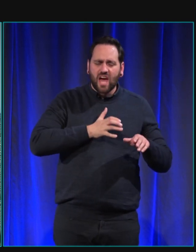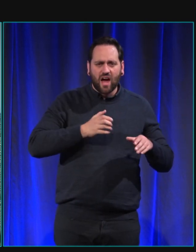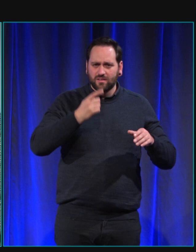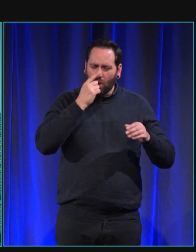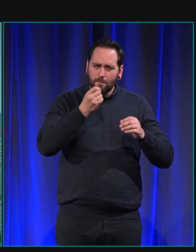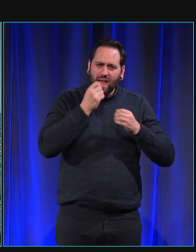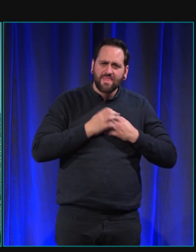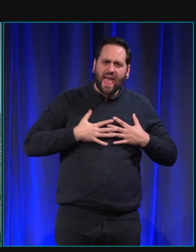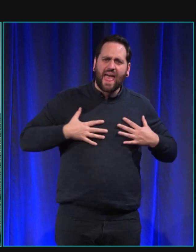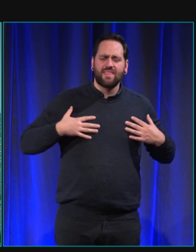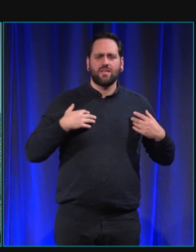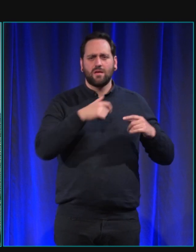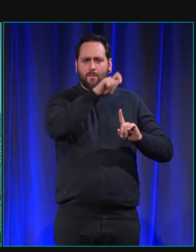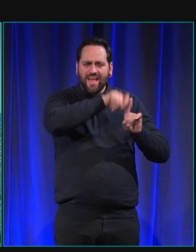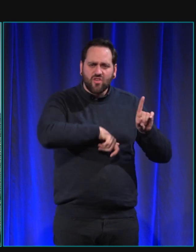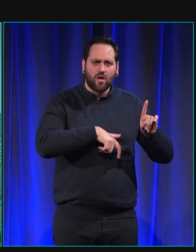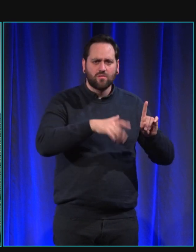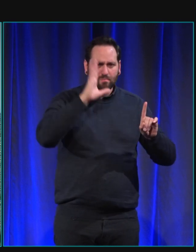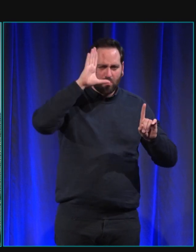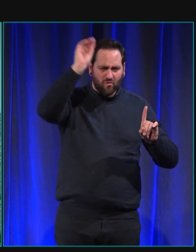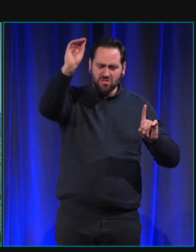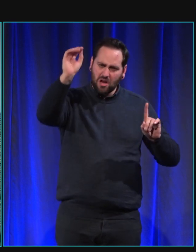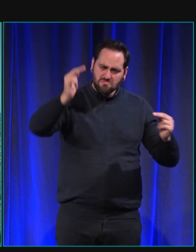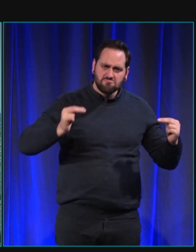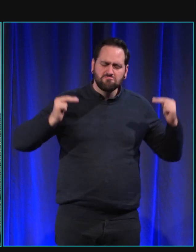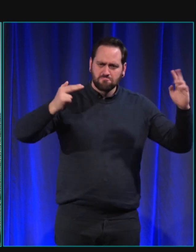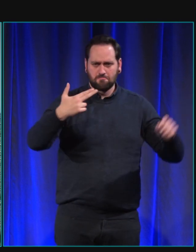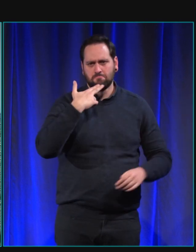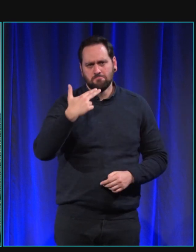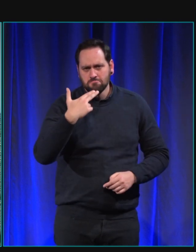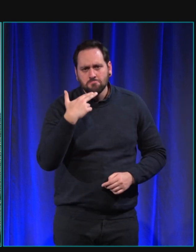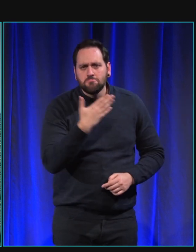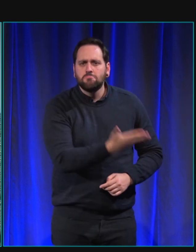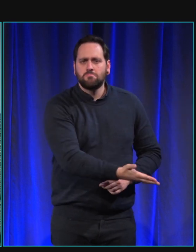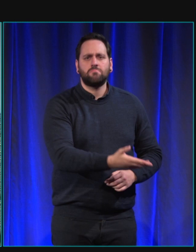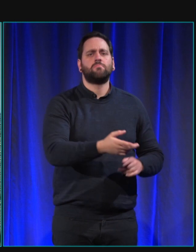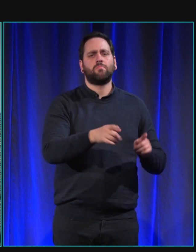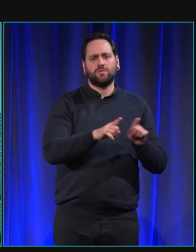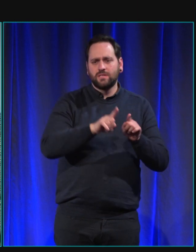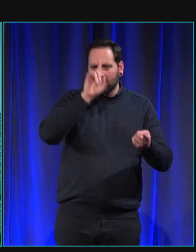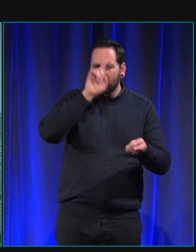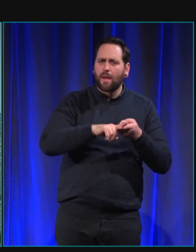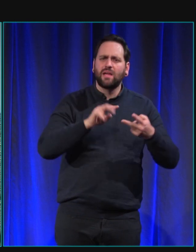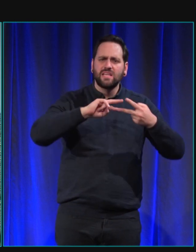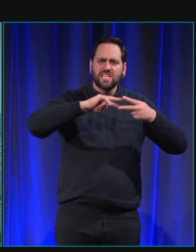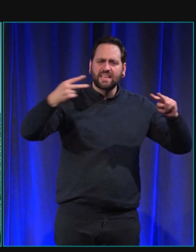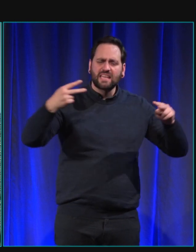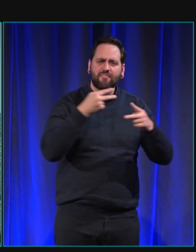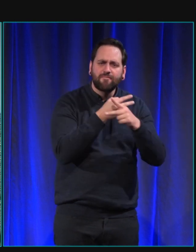très impliquée dans son travail on fait un retour avec elles sur la génétique des chiens sur